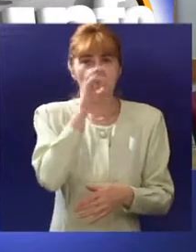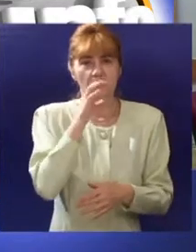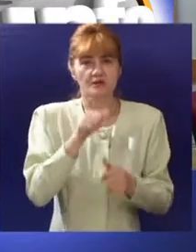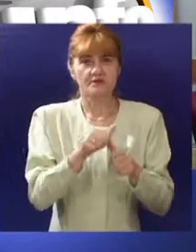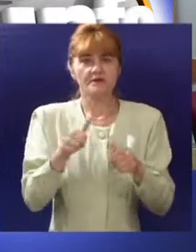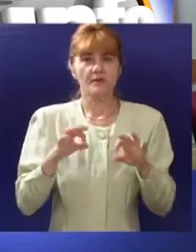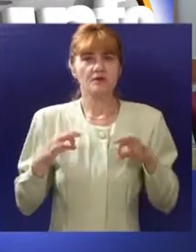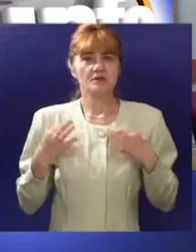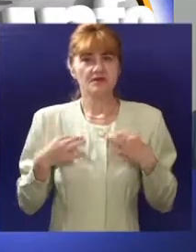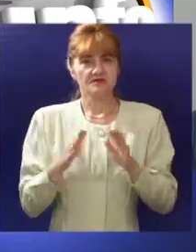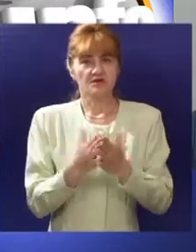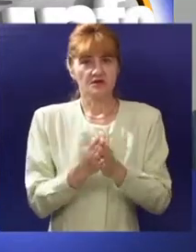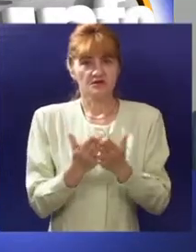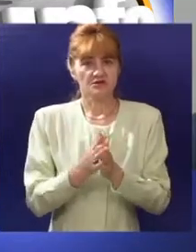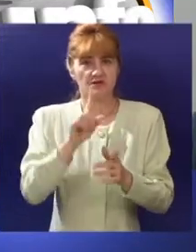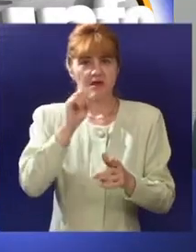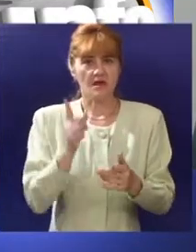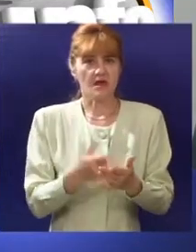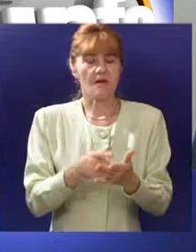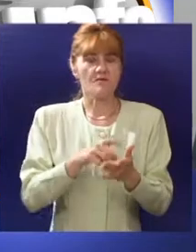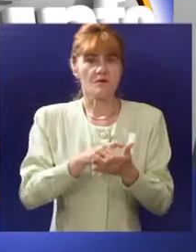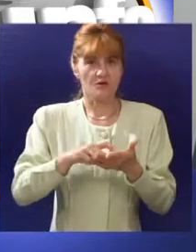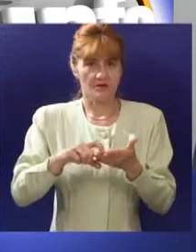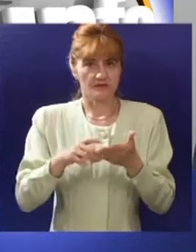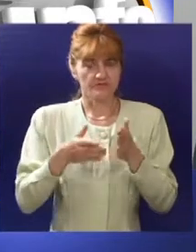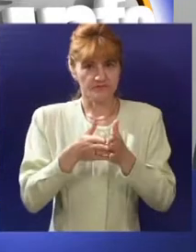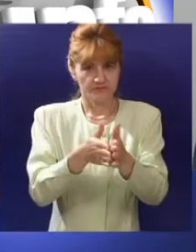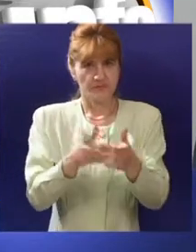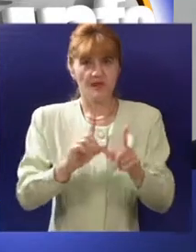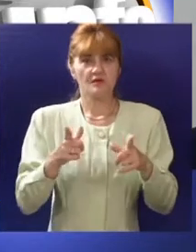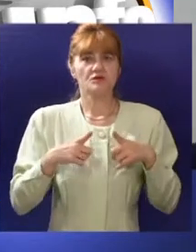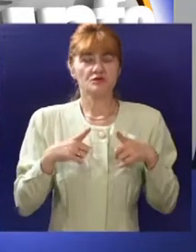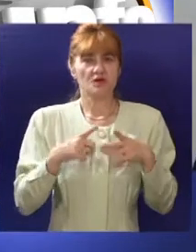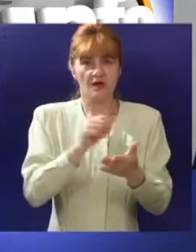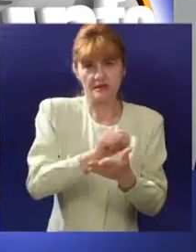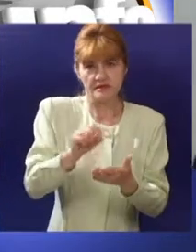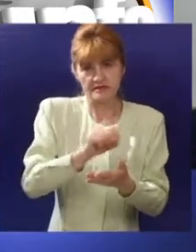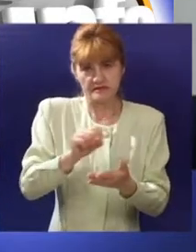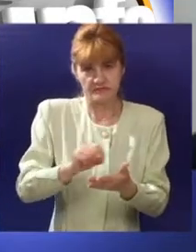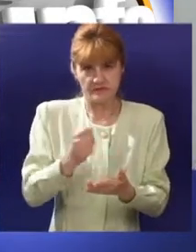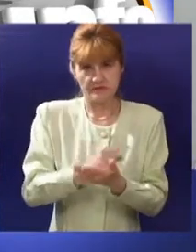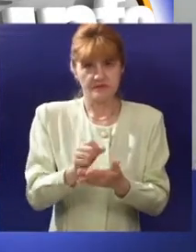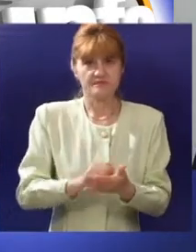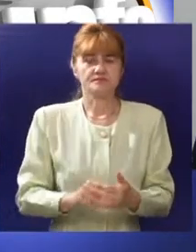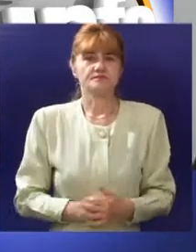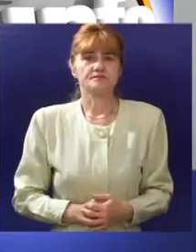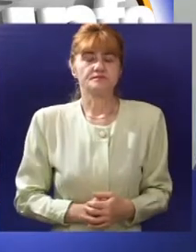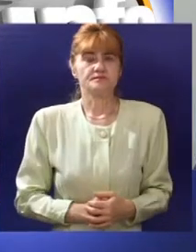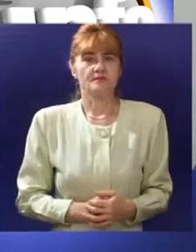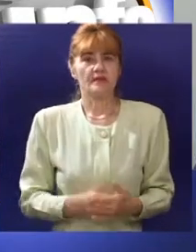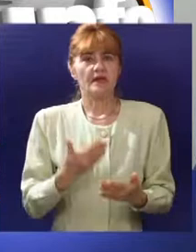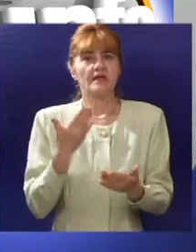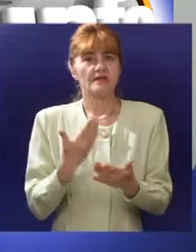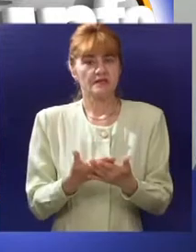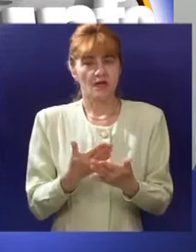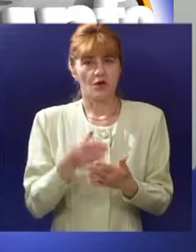apoteke dolaze samo sa zdravstvenom knjižicom i identifikacijonim brojem i neće morati da čekaju na ispisivanje recepata. Na